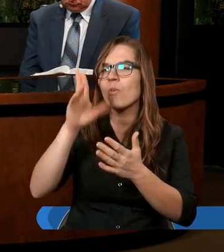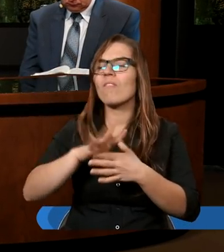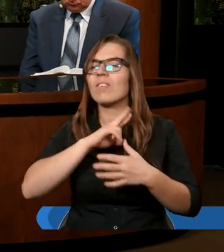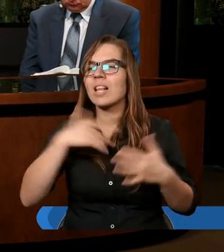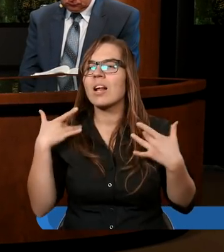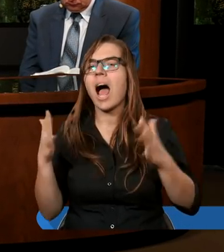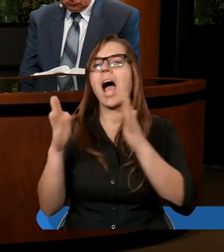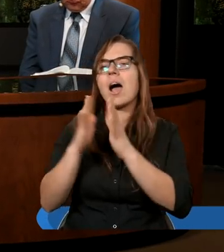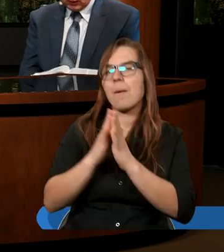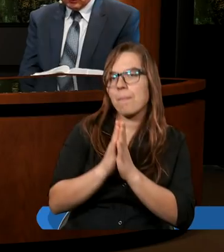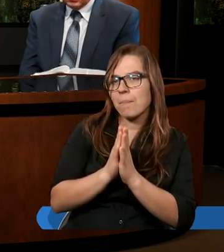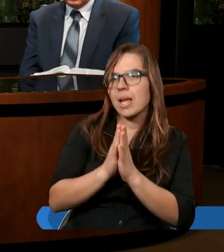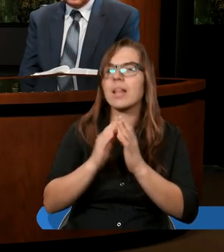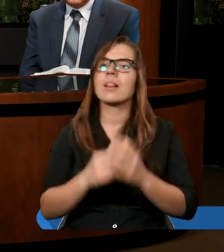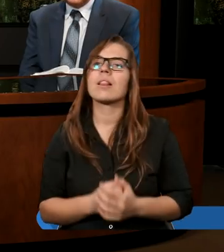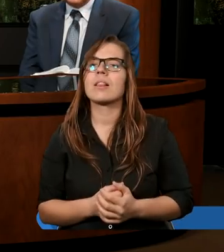naszym życiu. Amen.